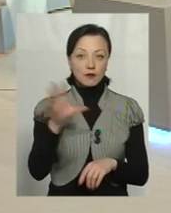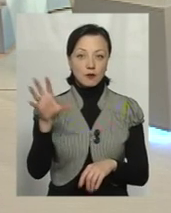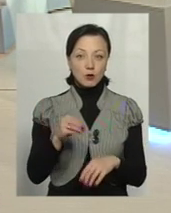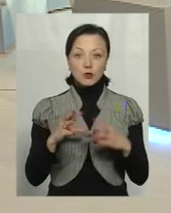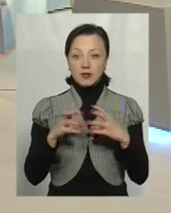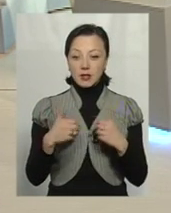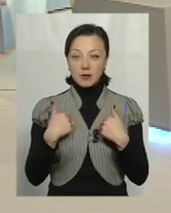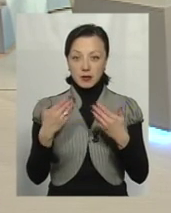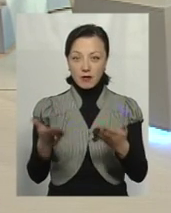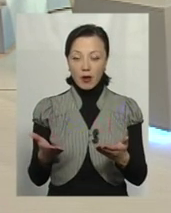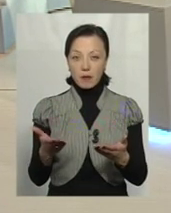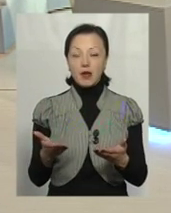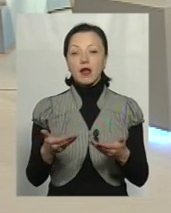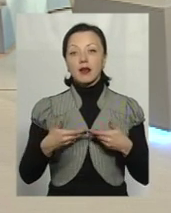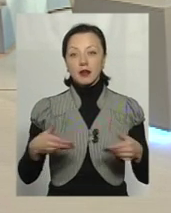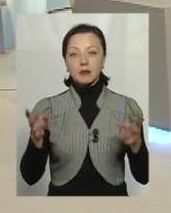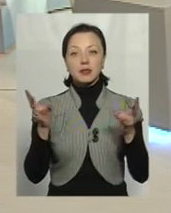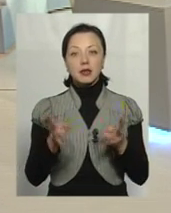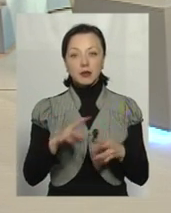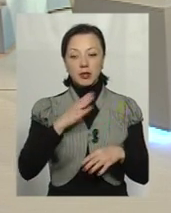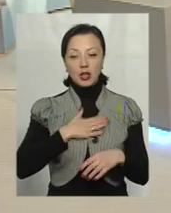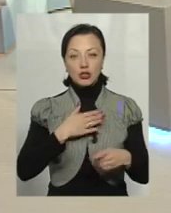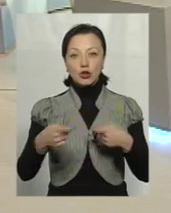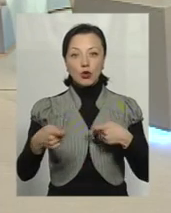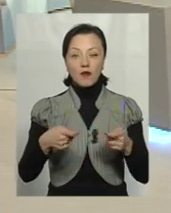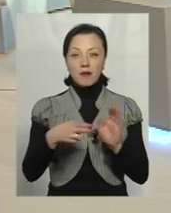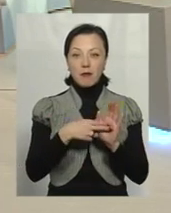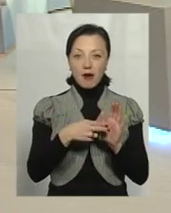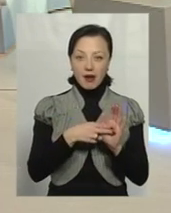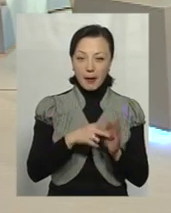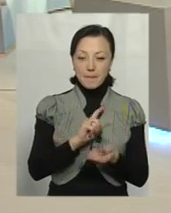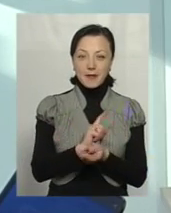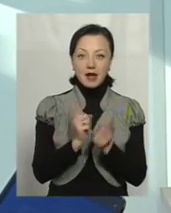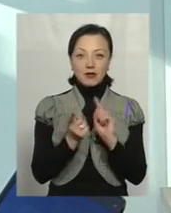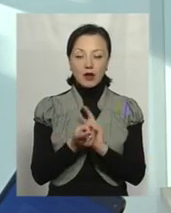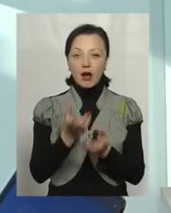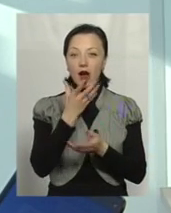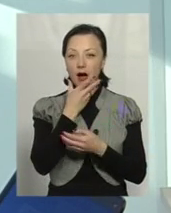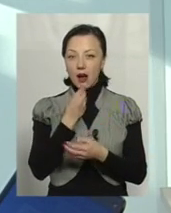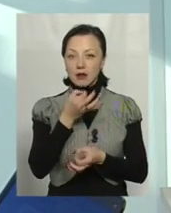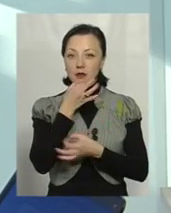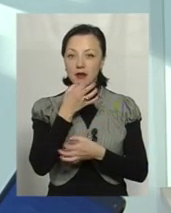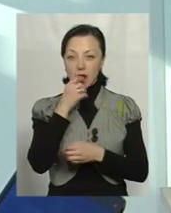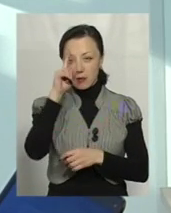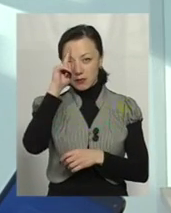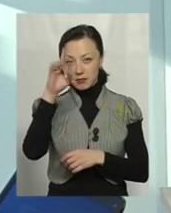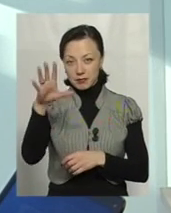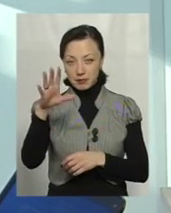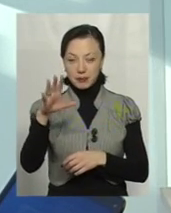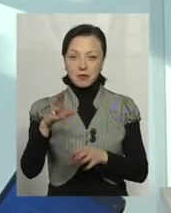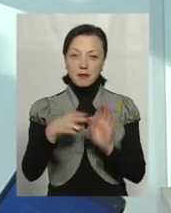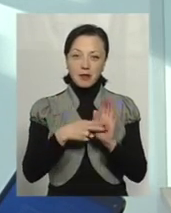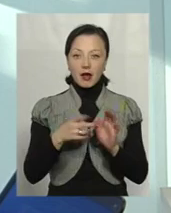тому числі ми, нам треба наші торгові марки і марочки перетворювати на гарні, привабливі бренди, розкручувати,